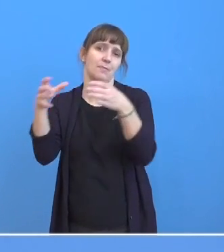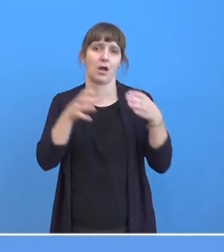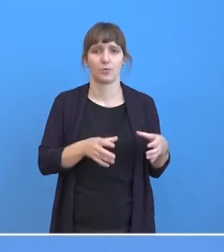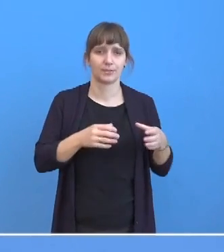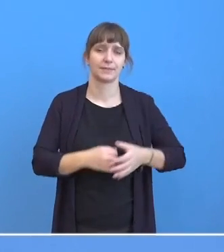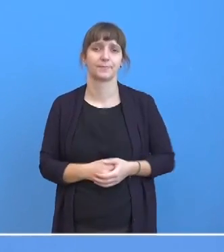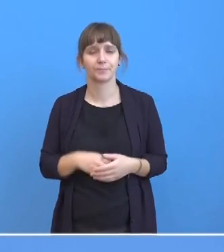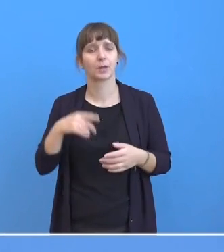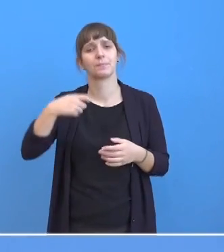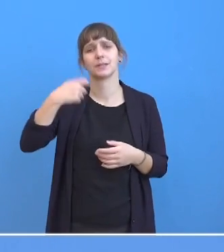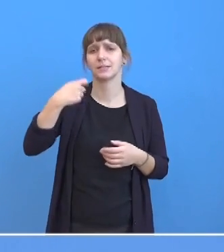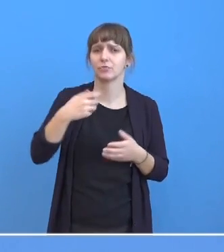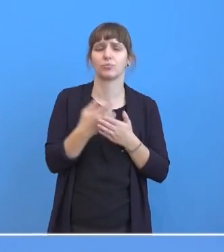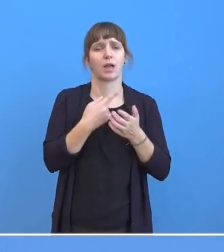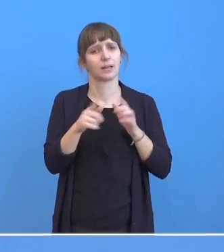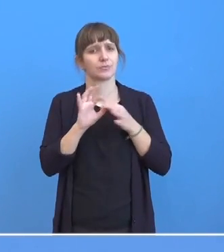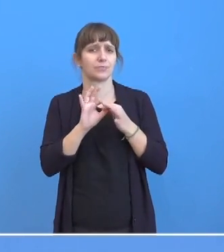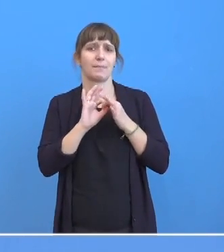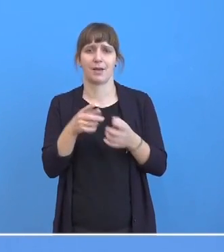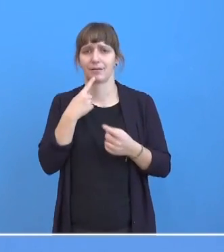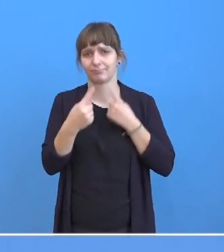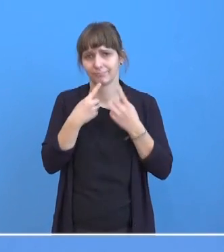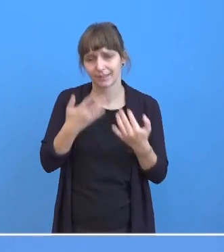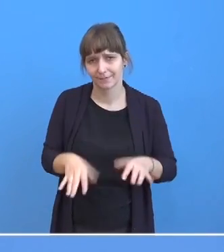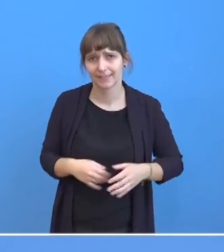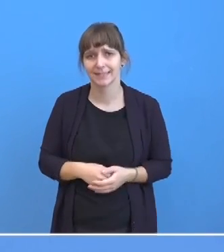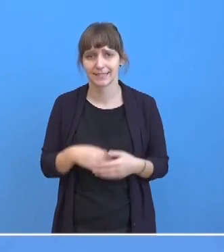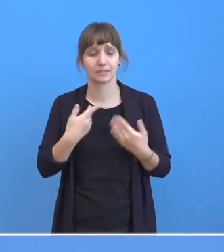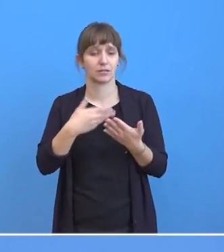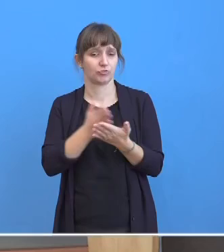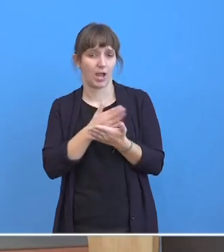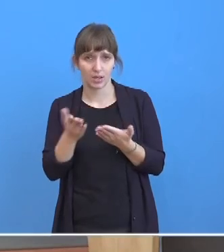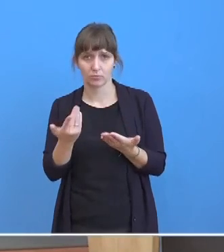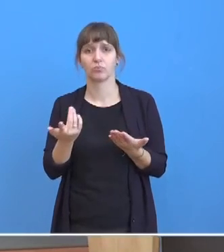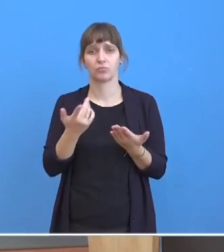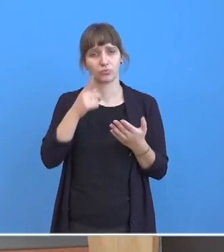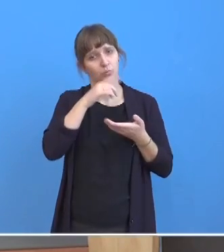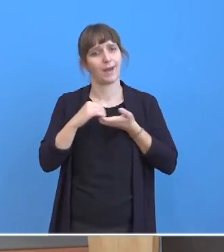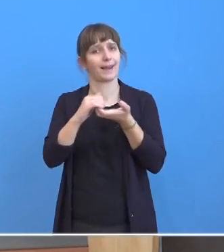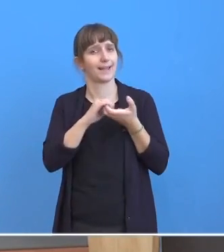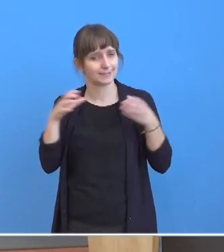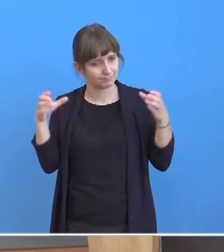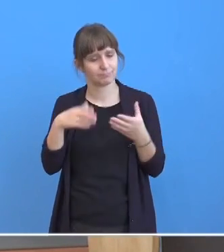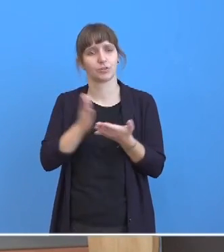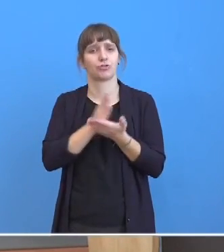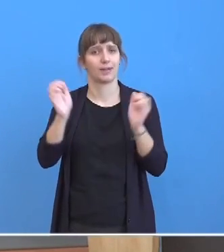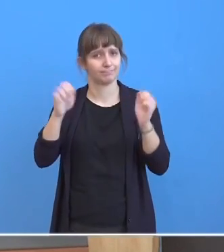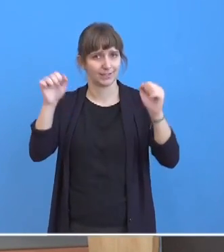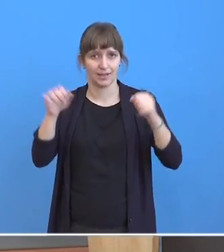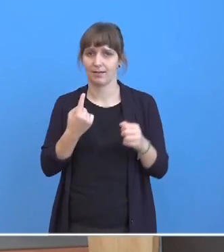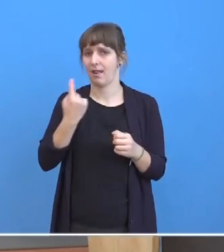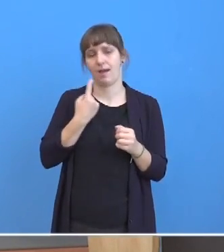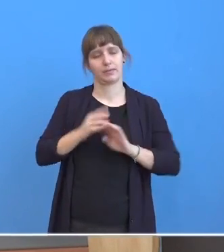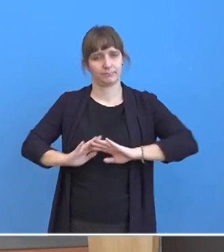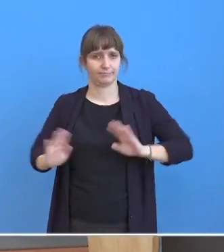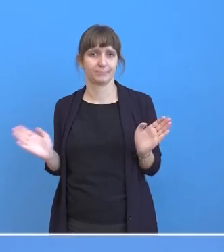anderem Zusammenhang schon mehrfach gesagt, dass solche Entscheidungen nur gemeinsam in der Allianz getroffen werden können. Und dass wir davon ausgehen,